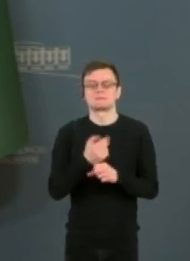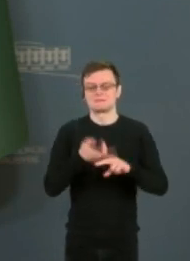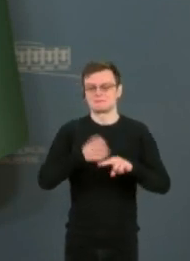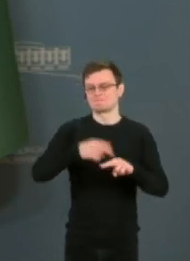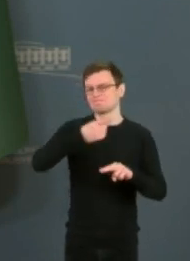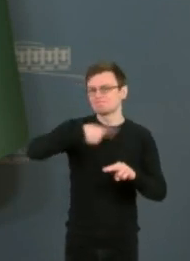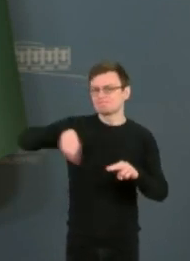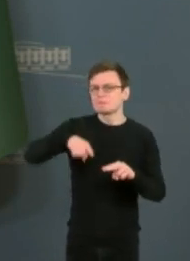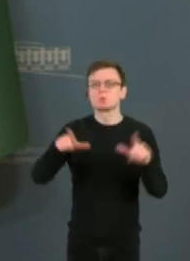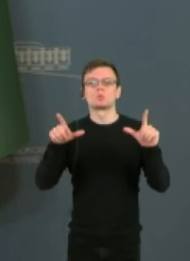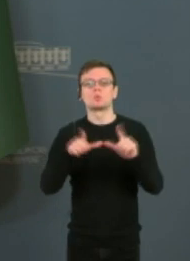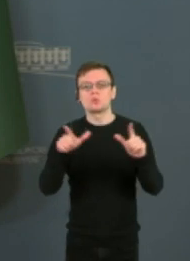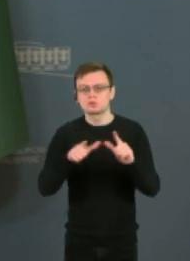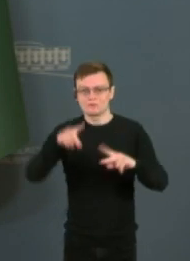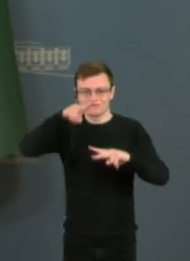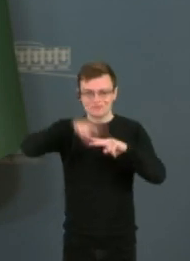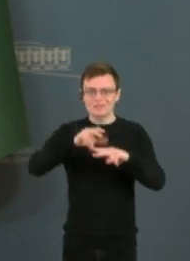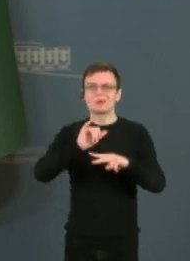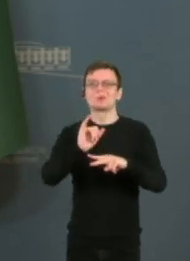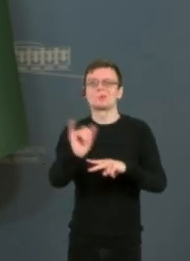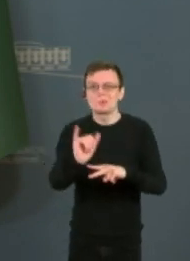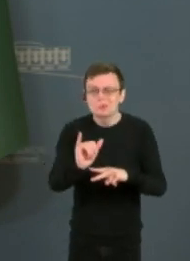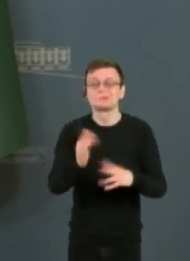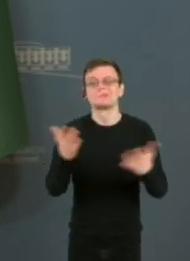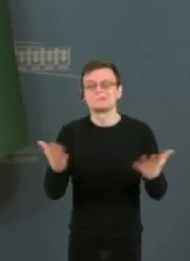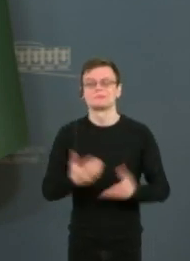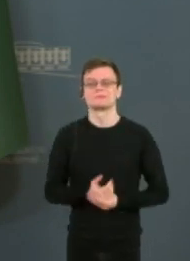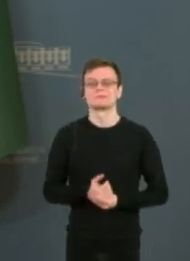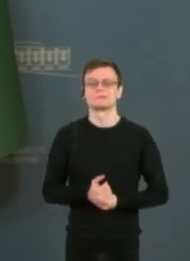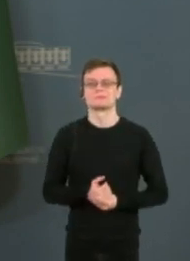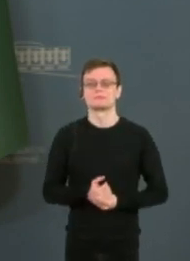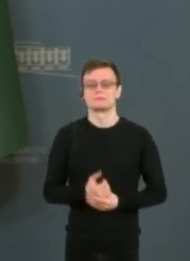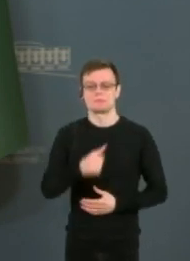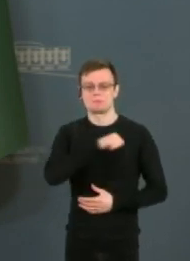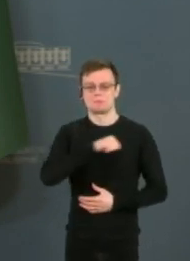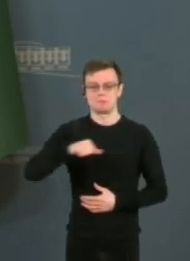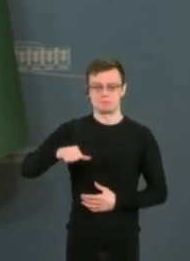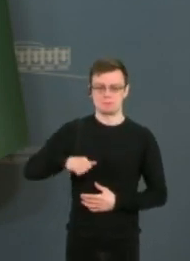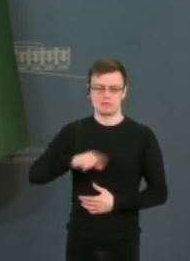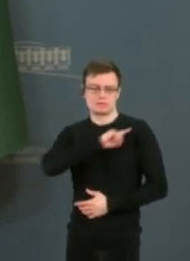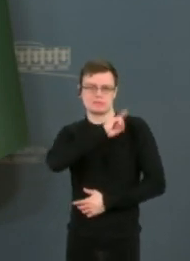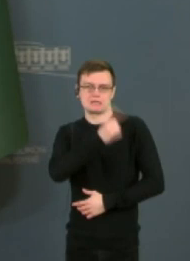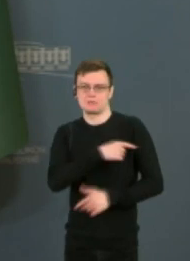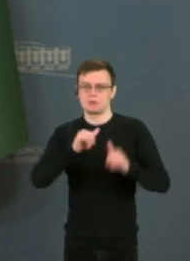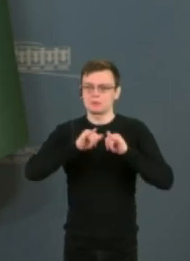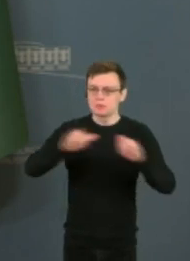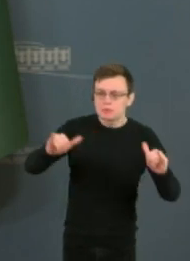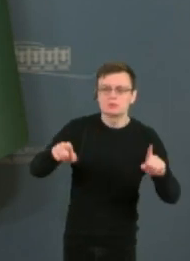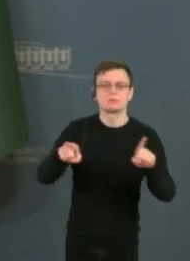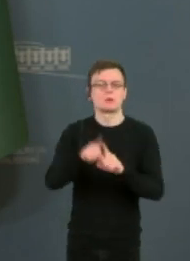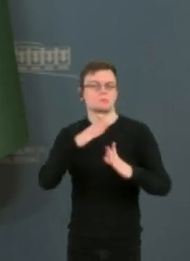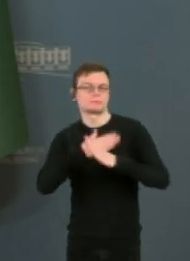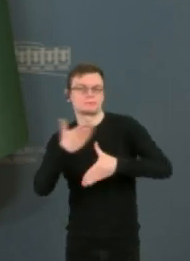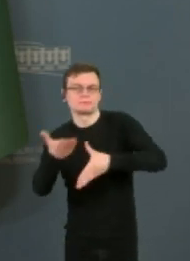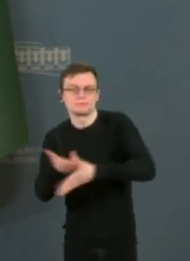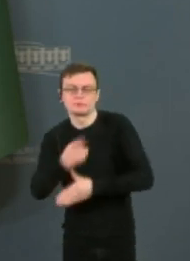turint mintį mūsų geografinę padėtį, mūsų užduotis yra ir patiems save stiprinti, ir vienas kitas stiprinti ir